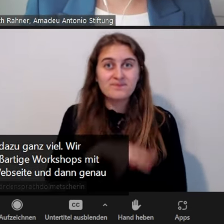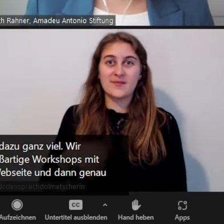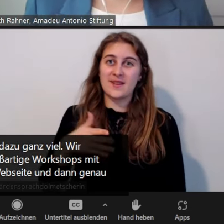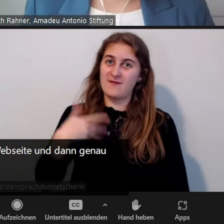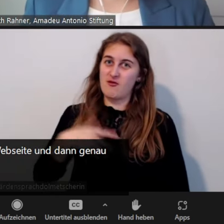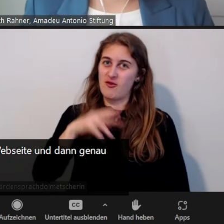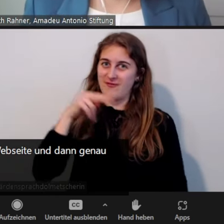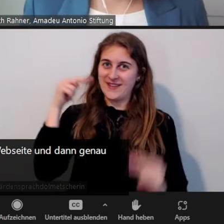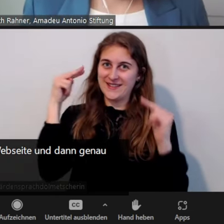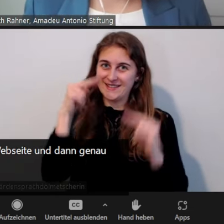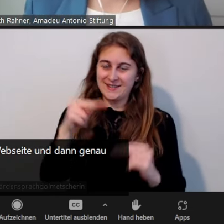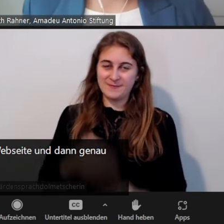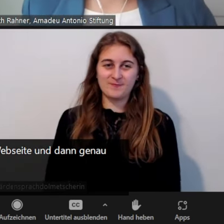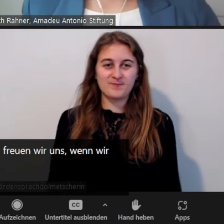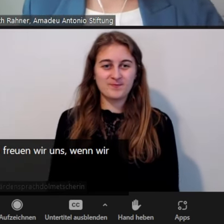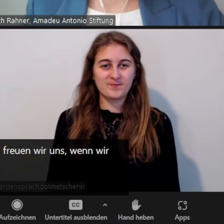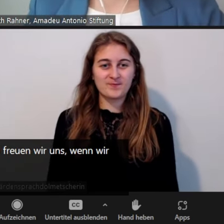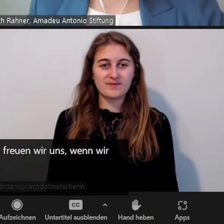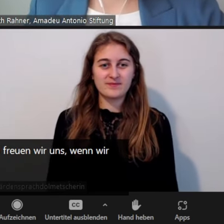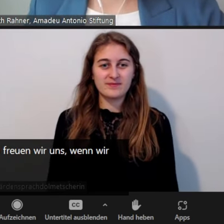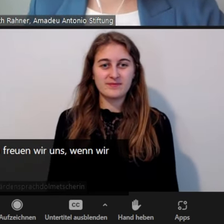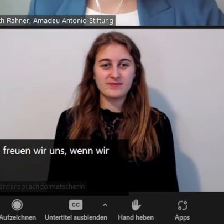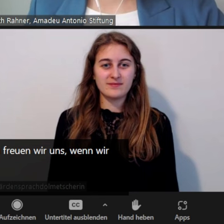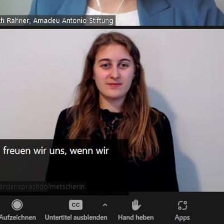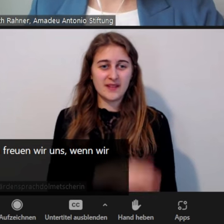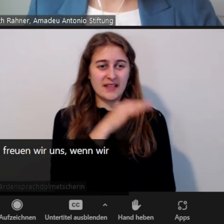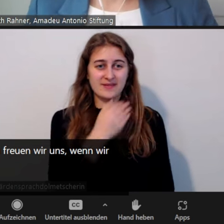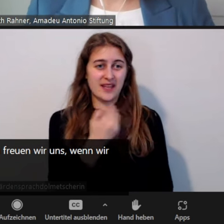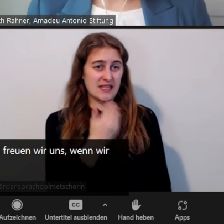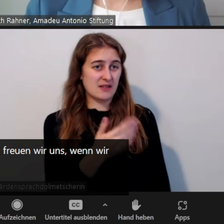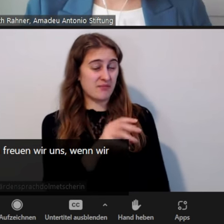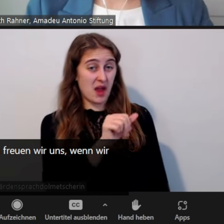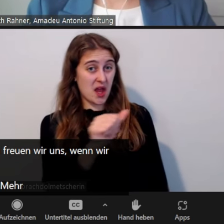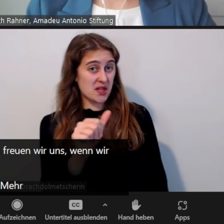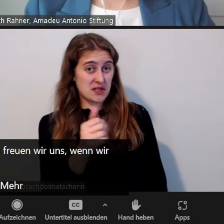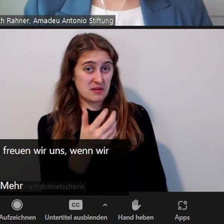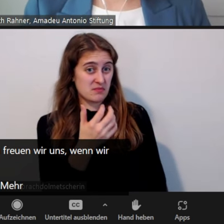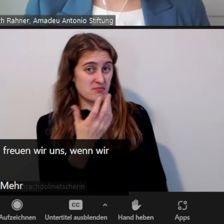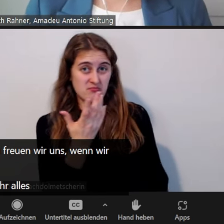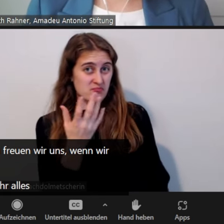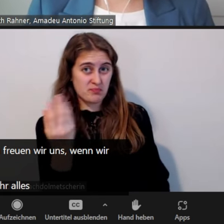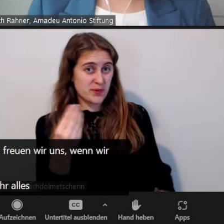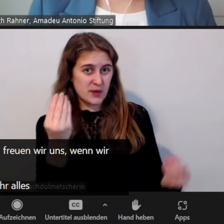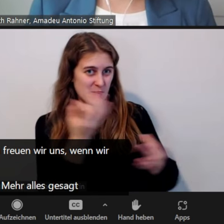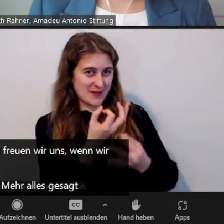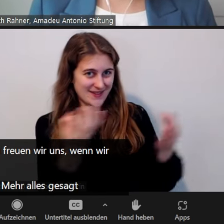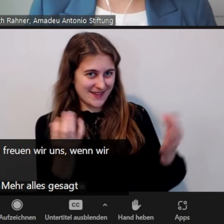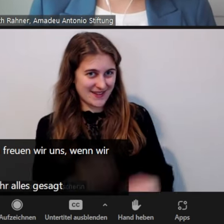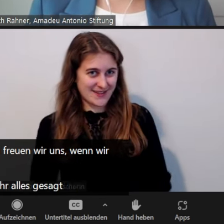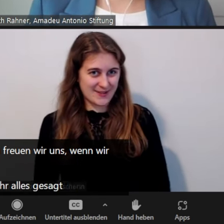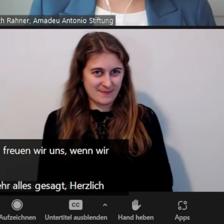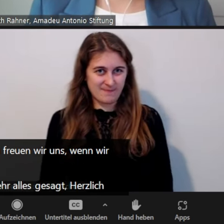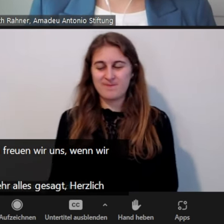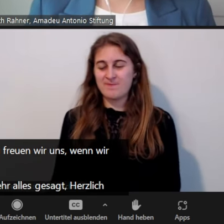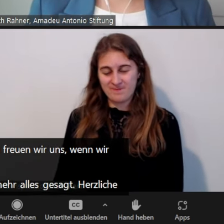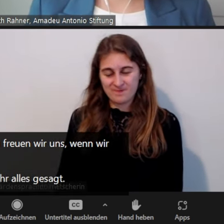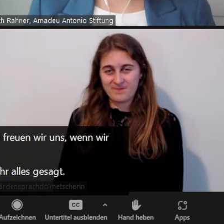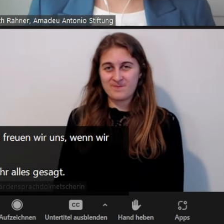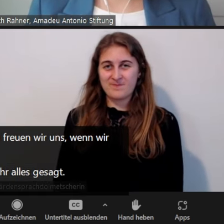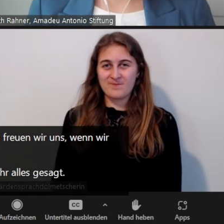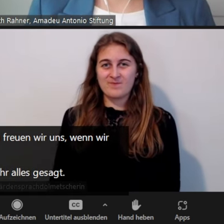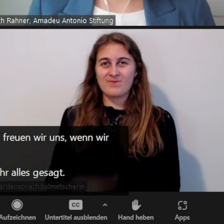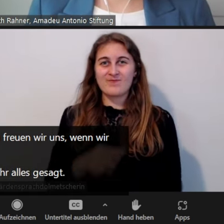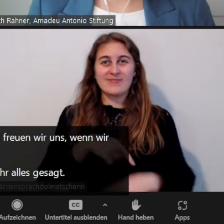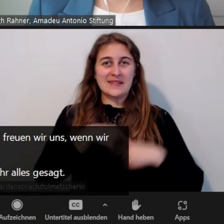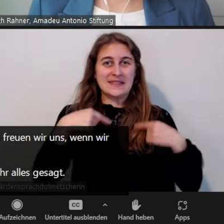Ja, vielen Dank. Hans möchte nicht ergänzen, mehr alles gesagt. Herzlichen Dank